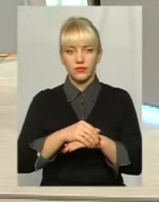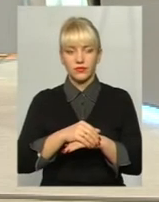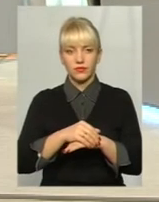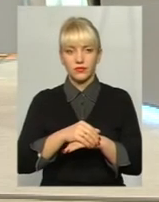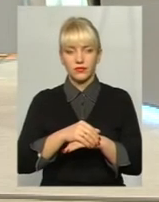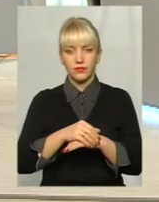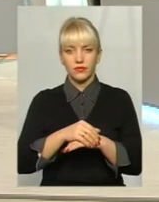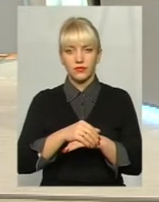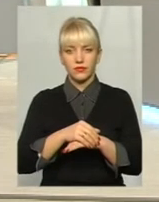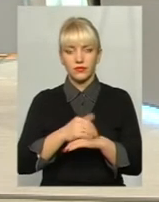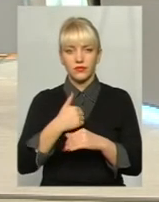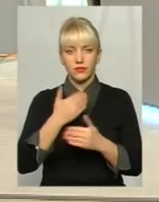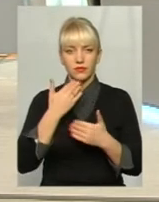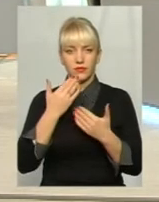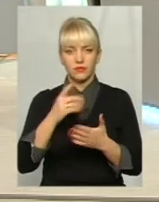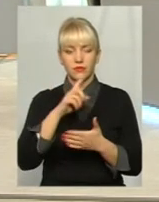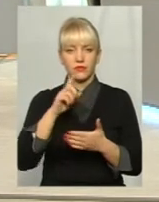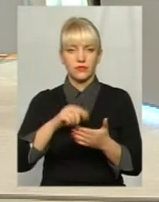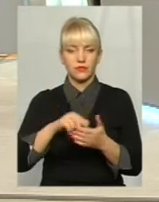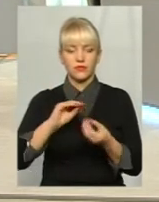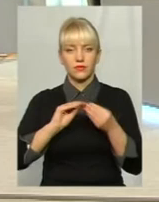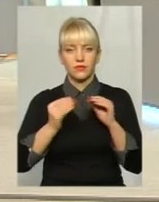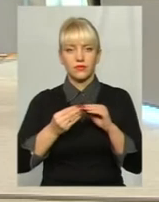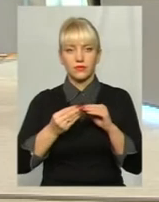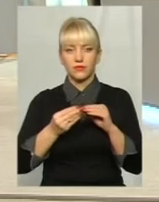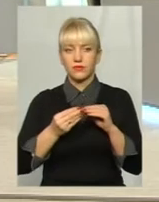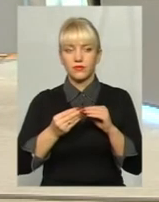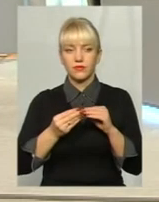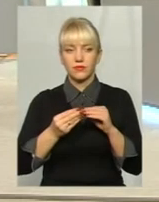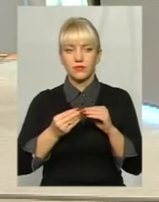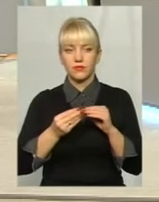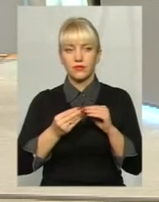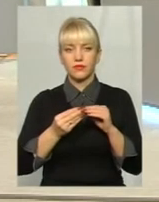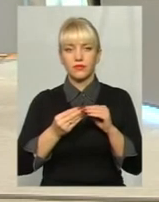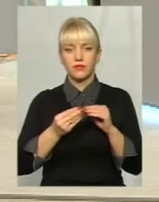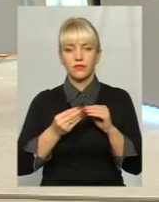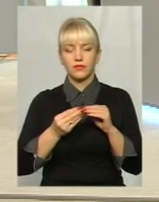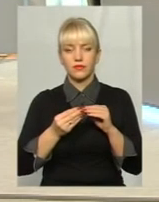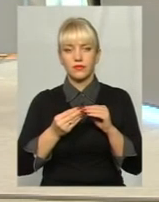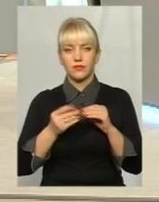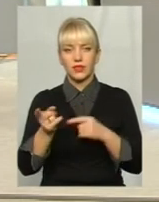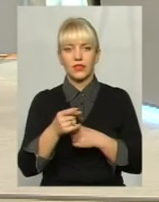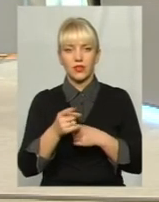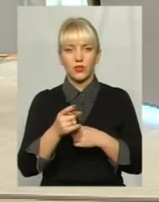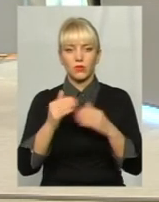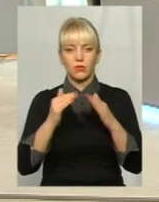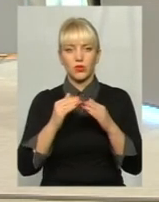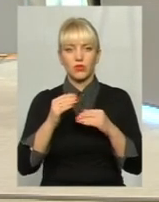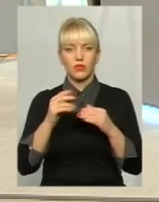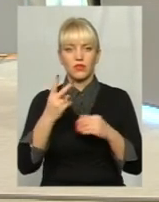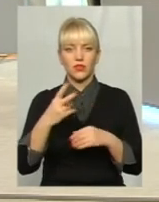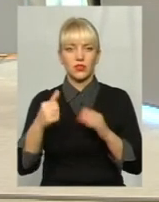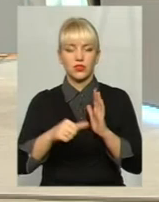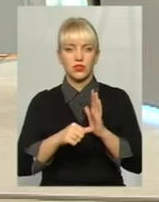задати таке питання проблематичне. Це Тернопільська 26 будинок наш. Діка.